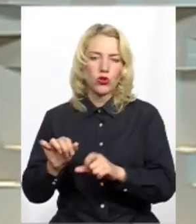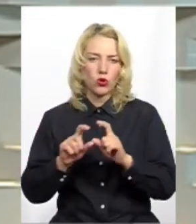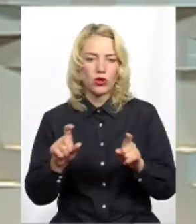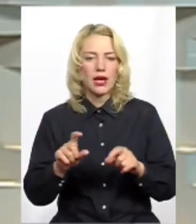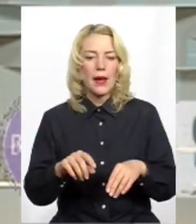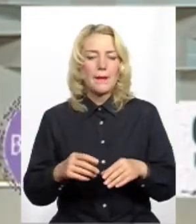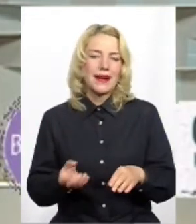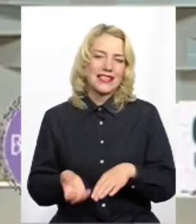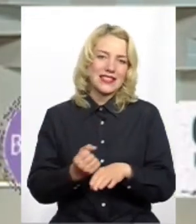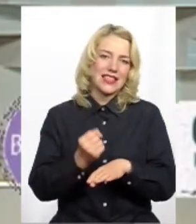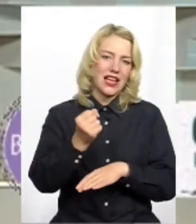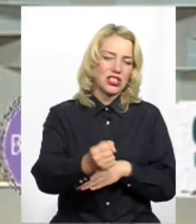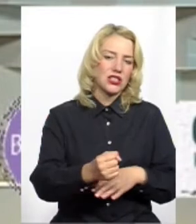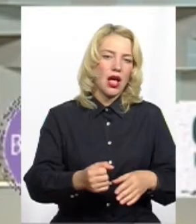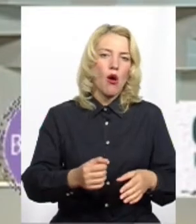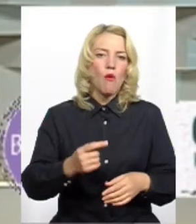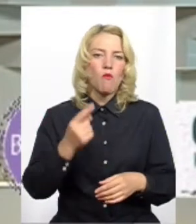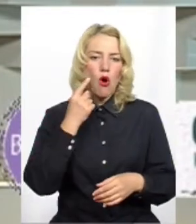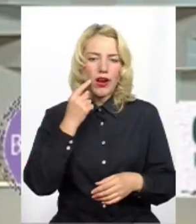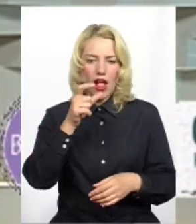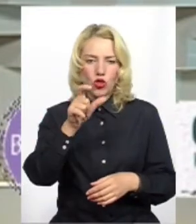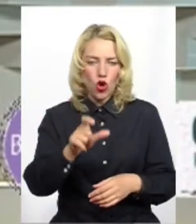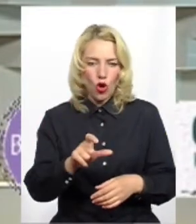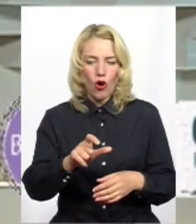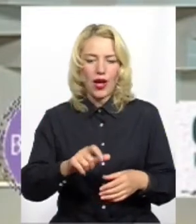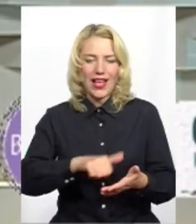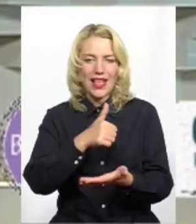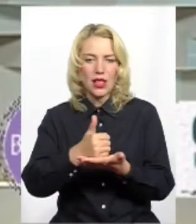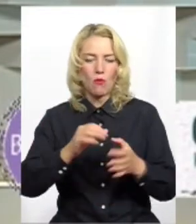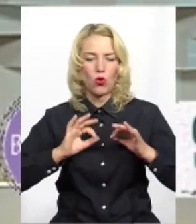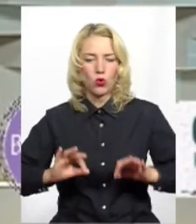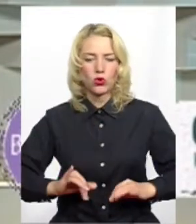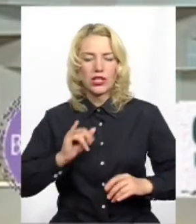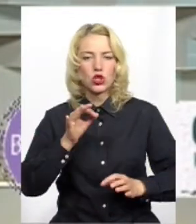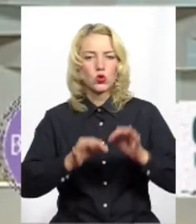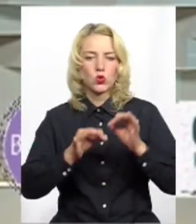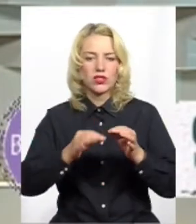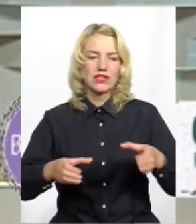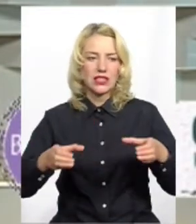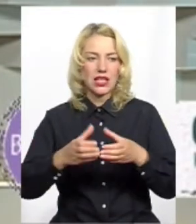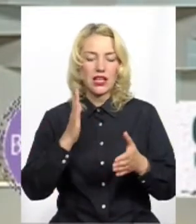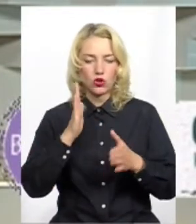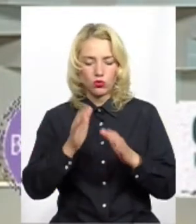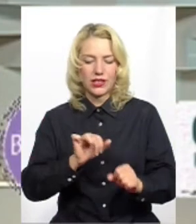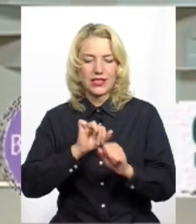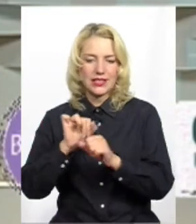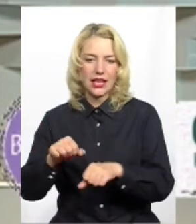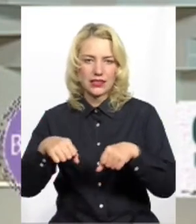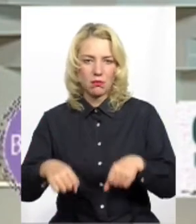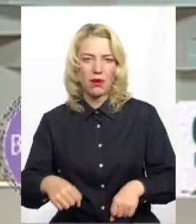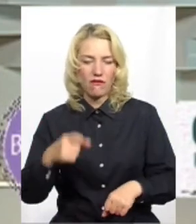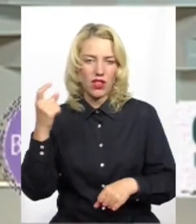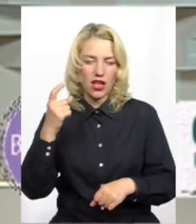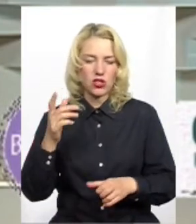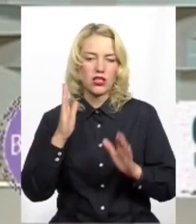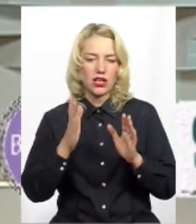генпрокурора і суддівський склад. Як тільки в Україні запрацює захист прав власності, тільки тоді в